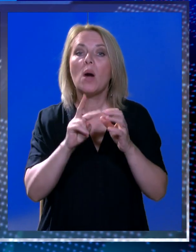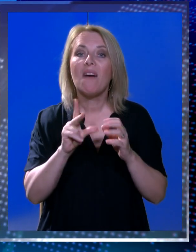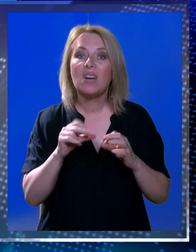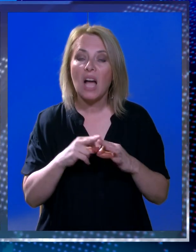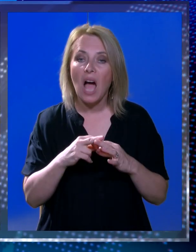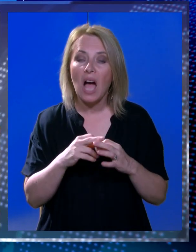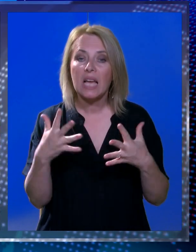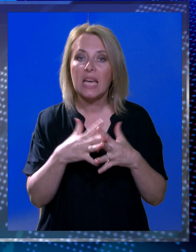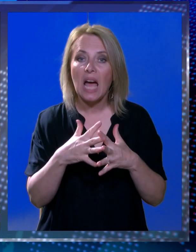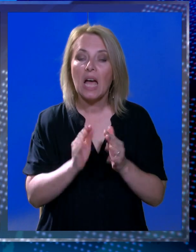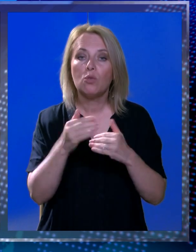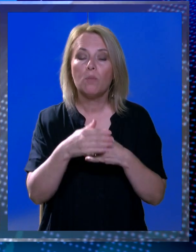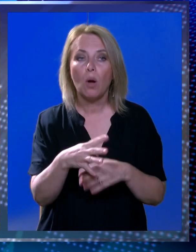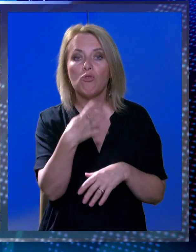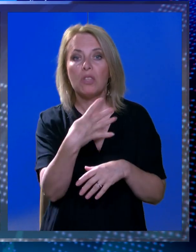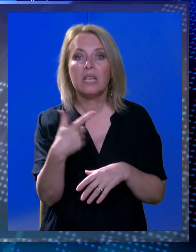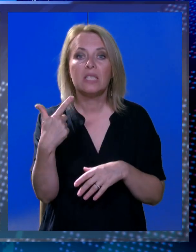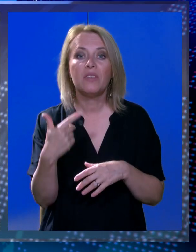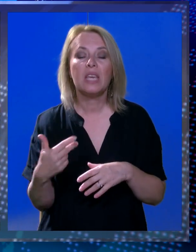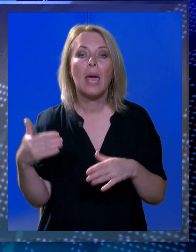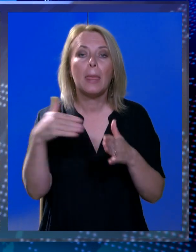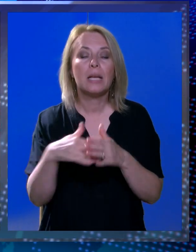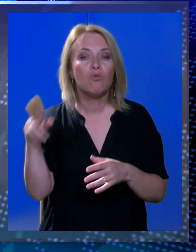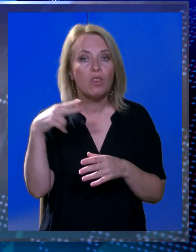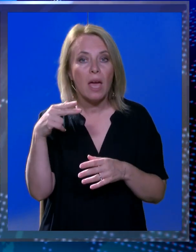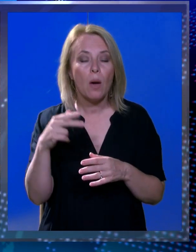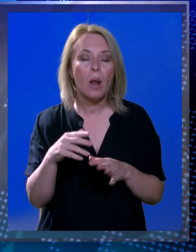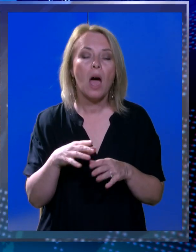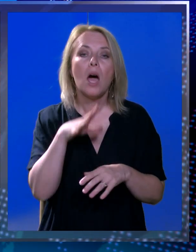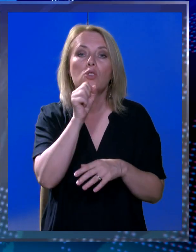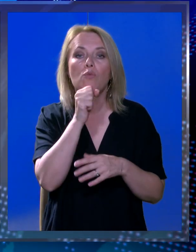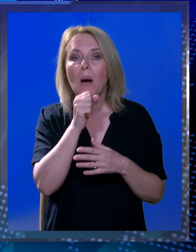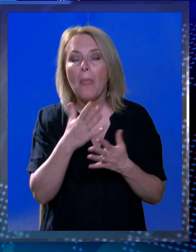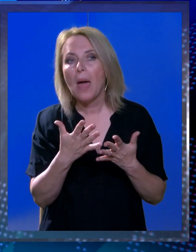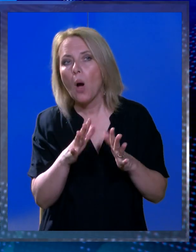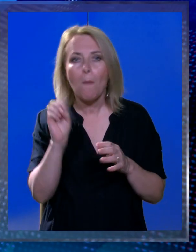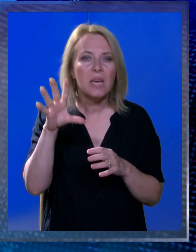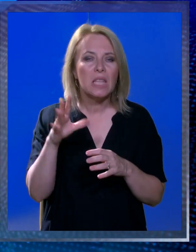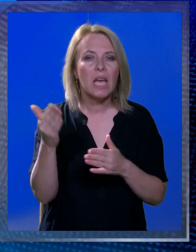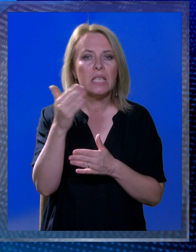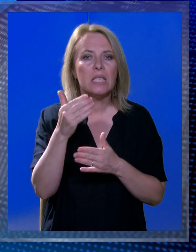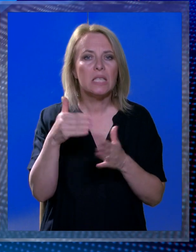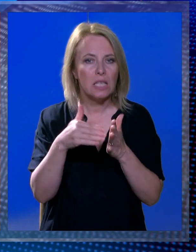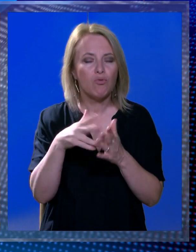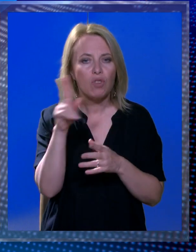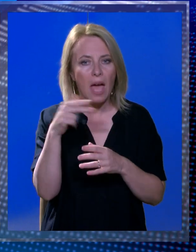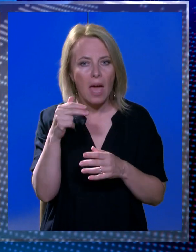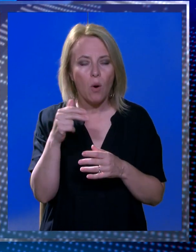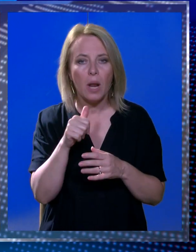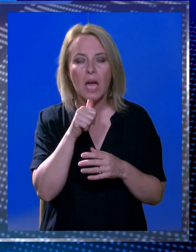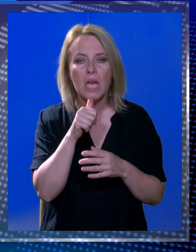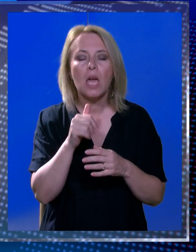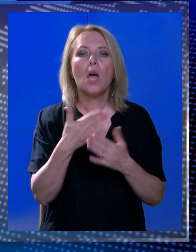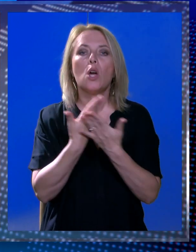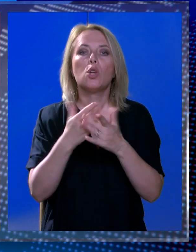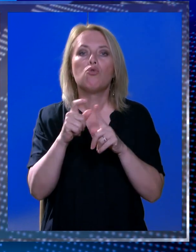Grad Dubrovnik sa oko 42 tisuće eura, Županija oko 15 tisuća eura, i još recimo mogu